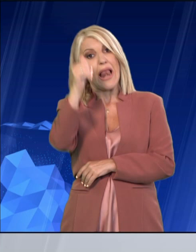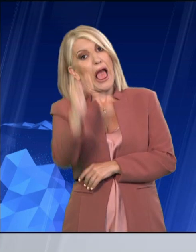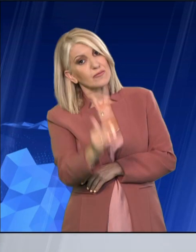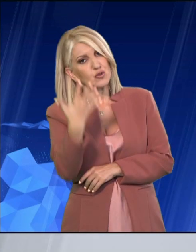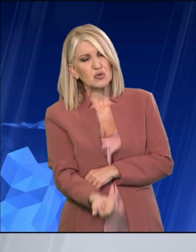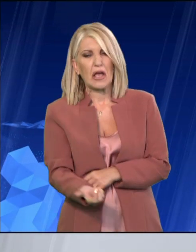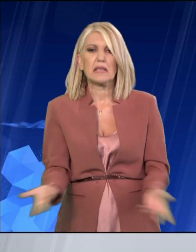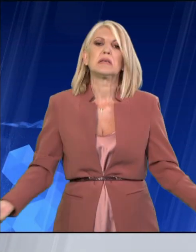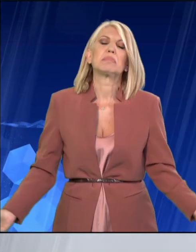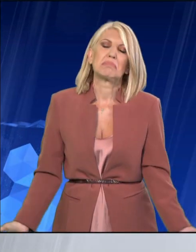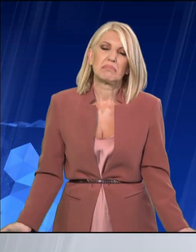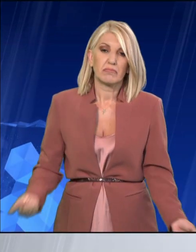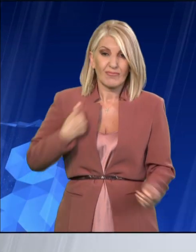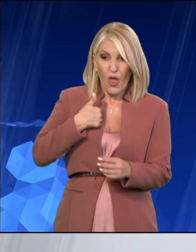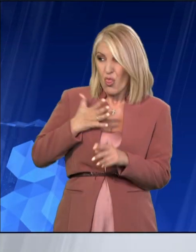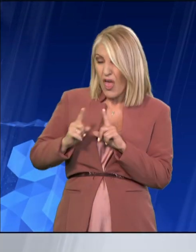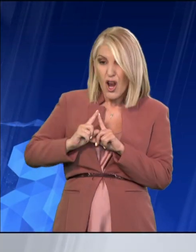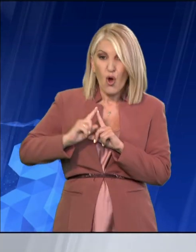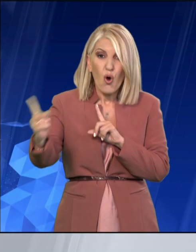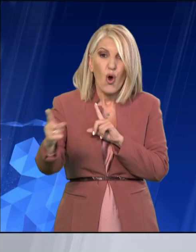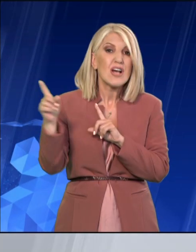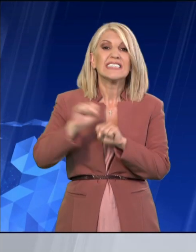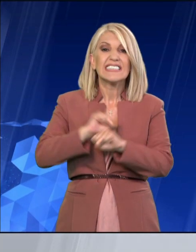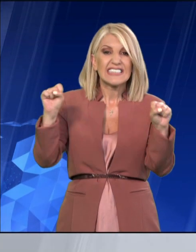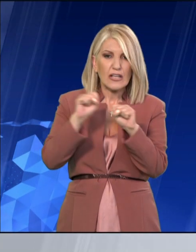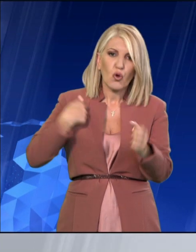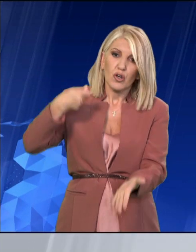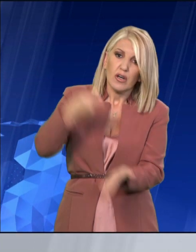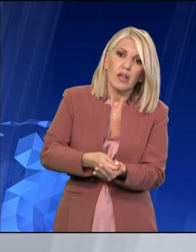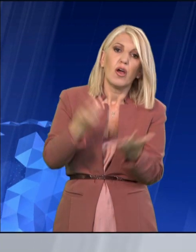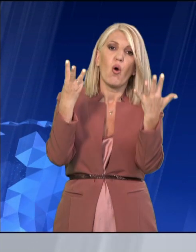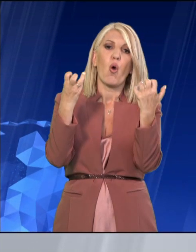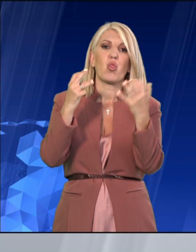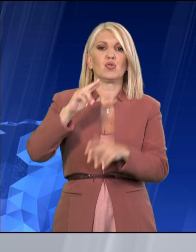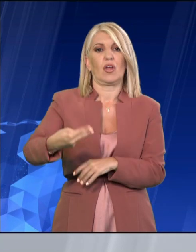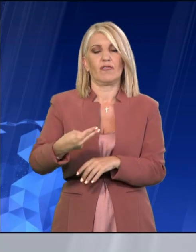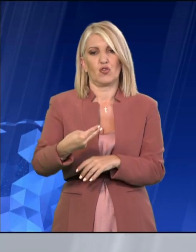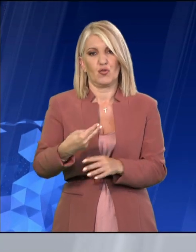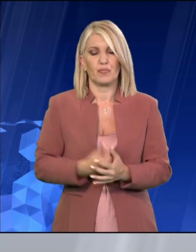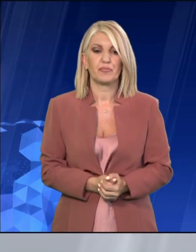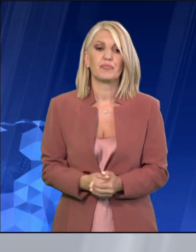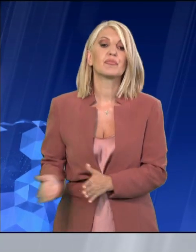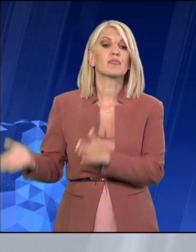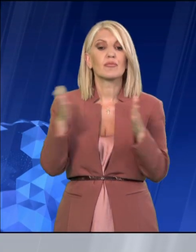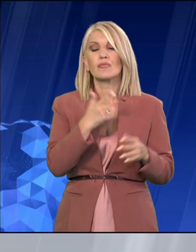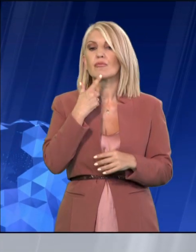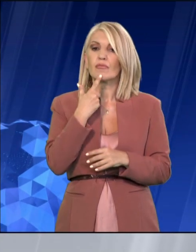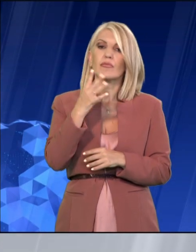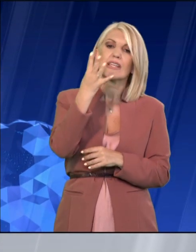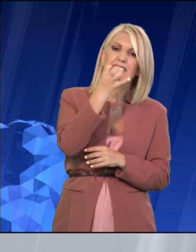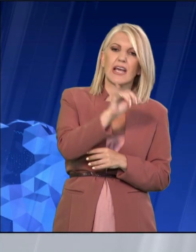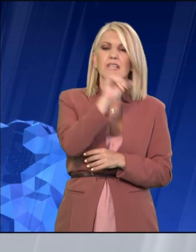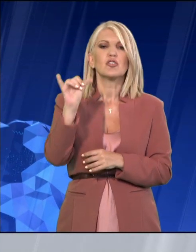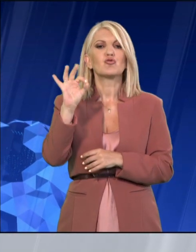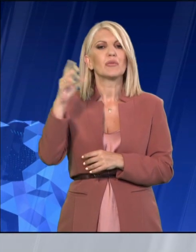Εμείς για να πάμε τώρα στη Σαντορίνη πληρώσαμε 80 ευρώ. Οι μεγαλύτερες εκπτώσεις πάντως που ανακοινώθηκαν, 40 και 50%,